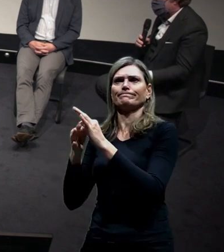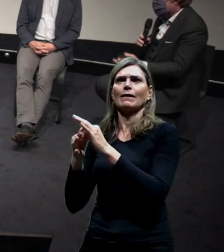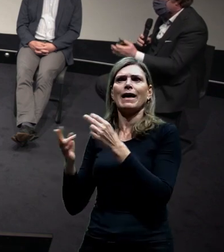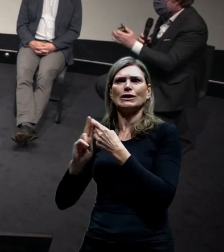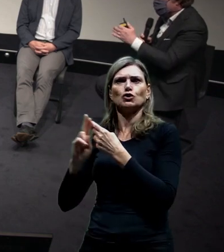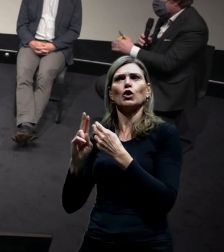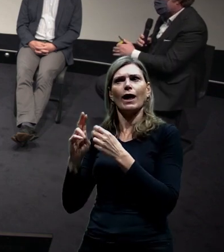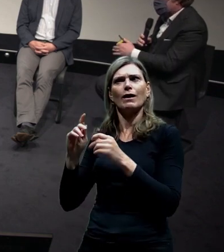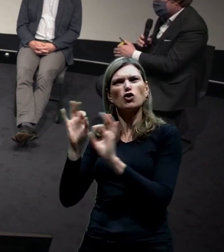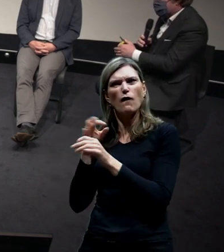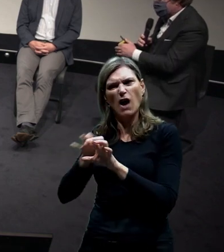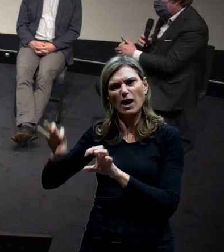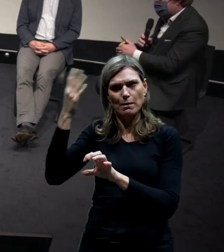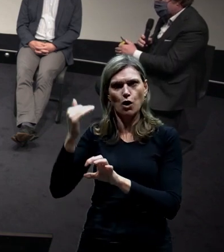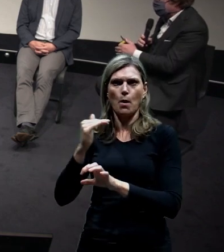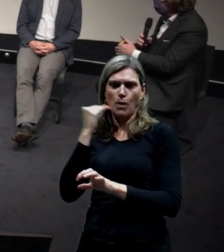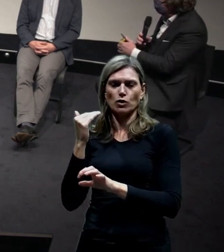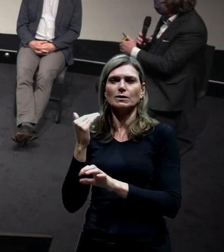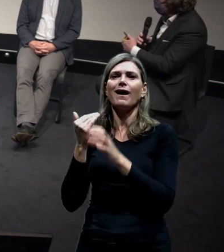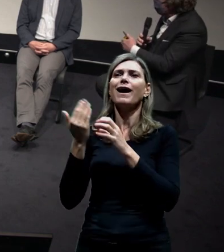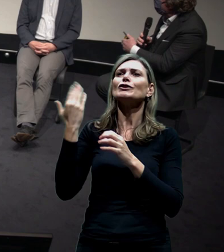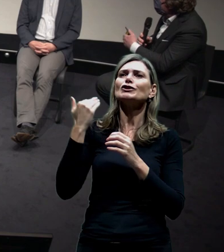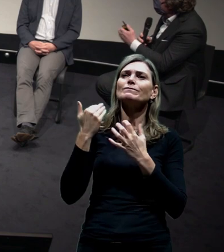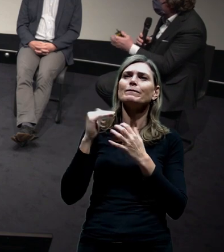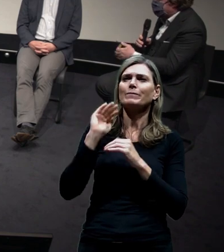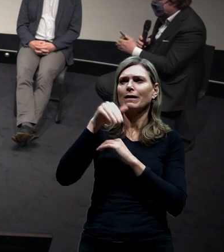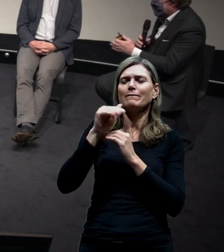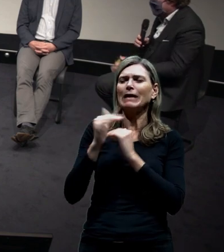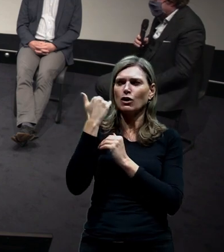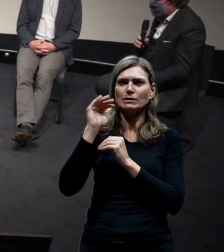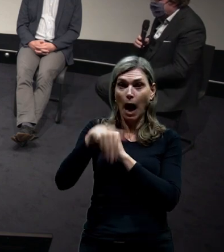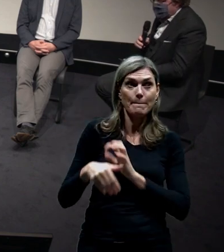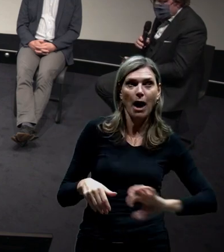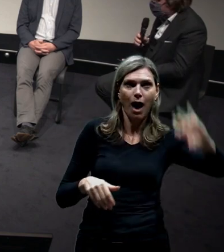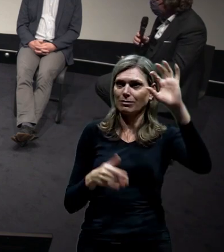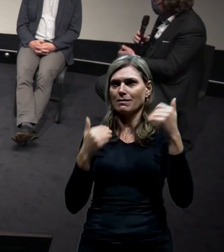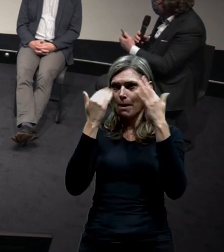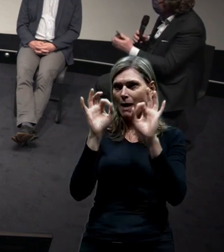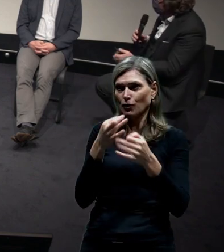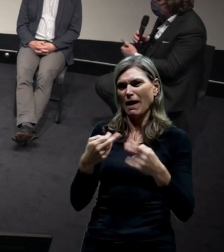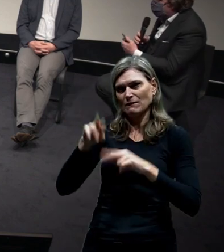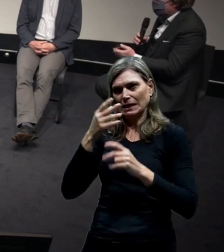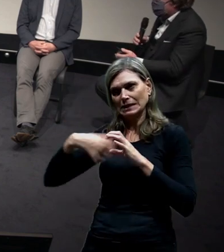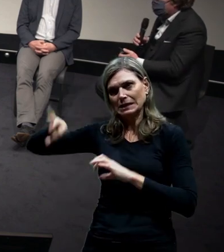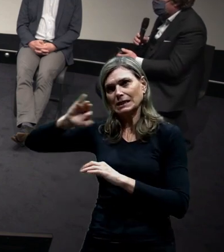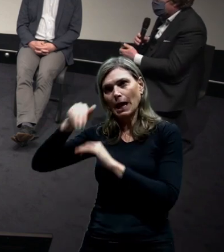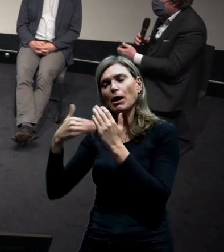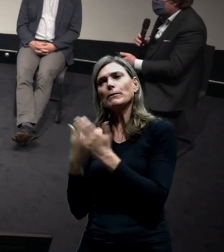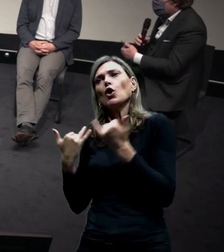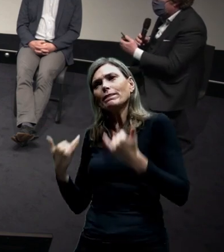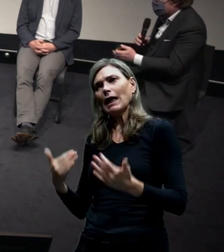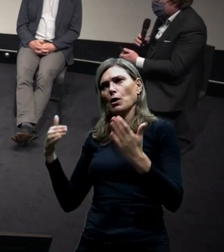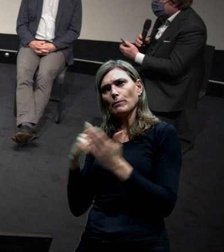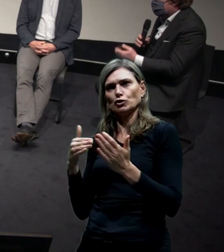sektoru. Čili proto je potřeba investovat v těchto místech. A kdybych měl prostor, tak to doložím na číslech. To jsou